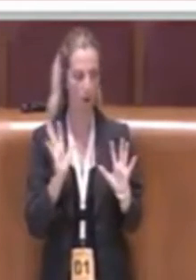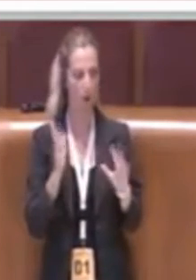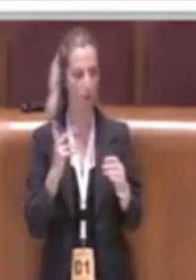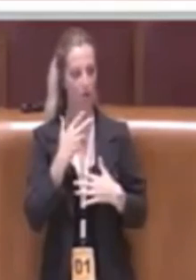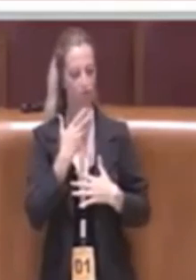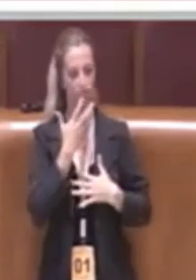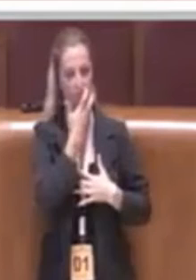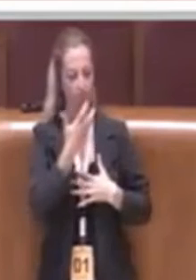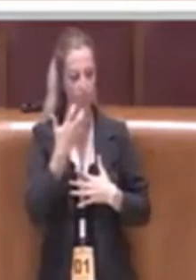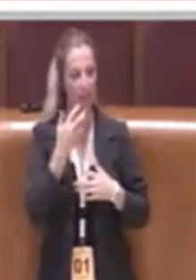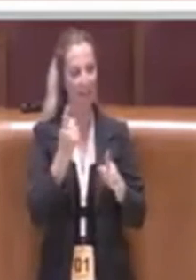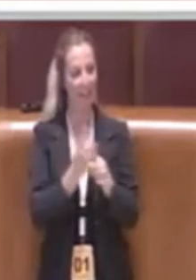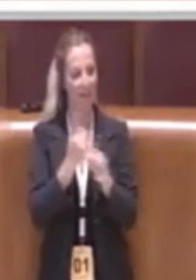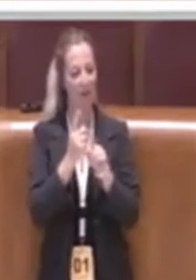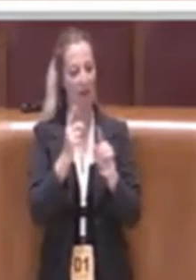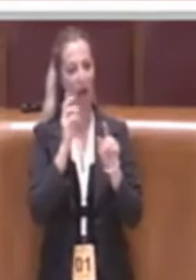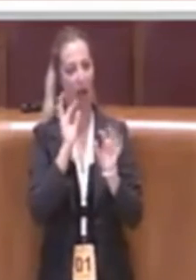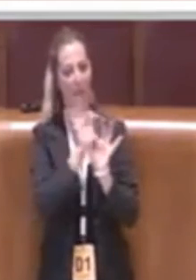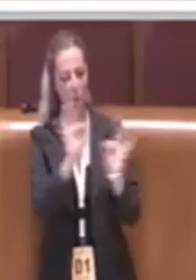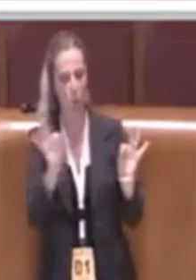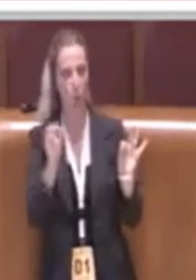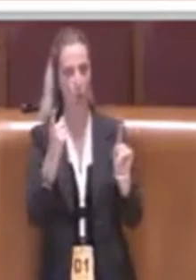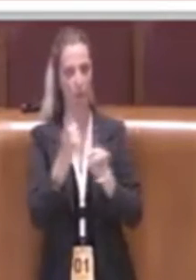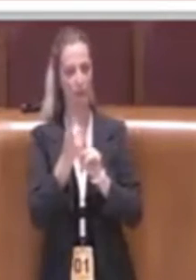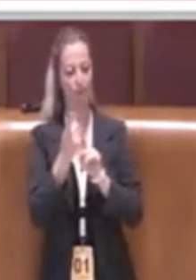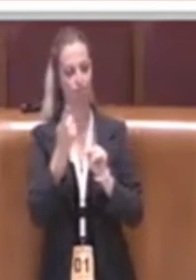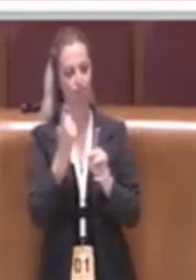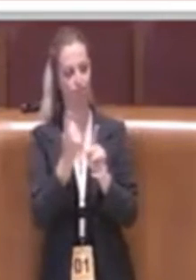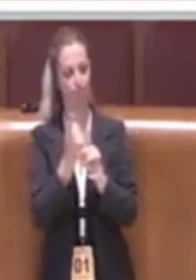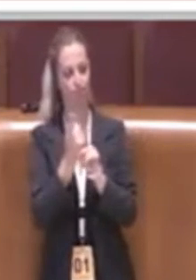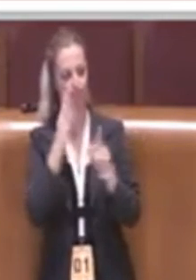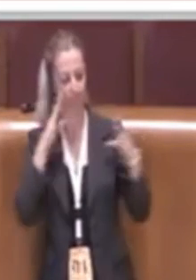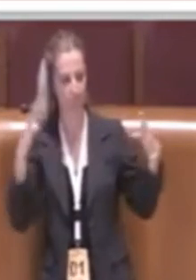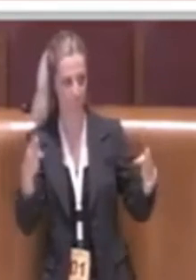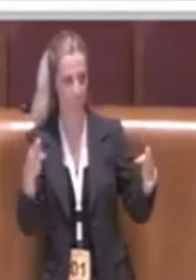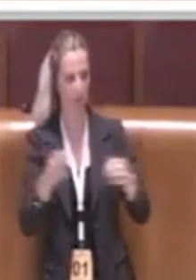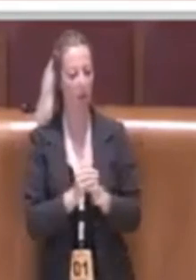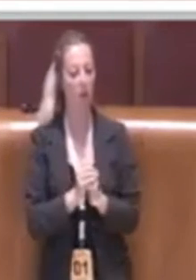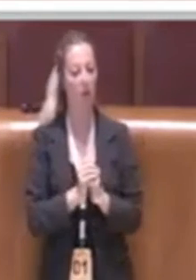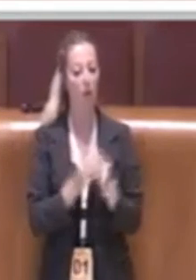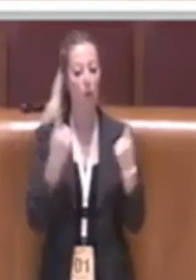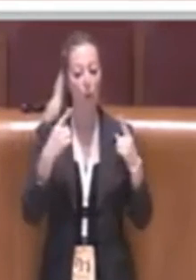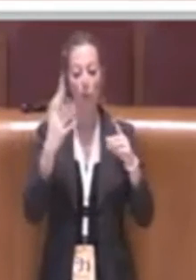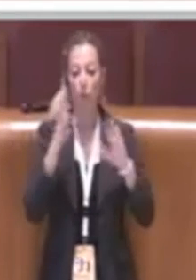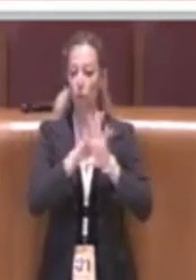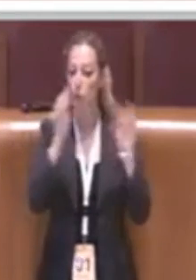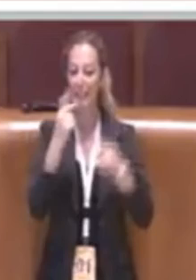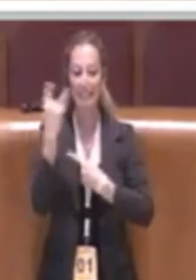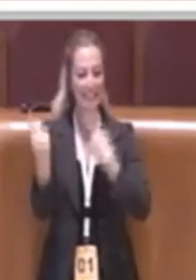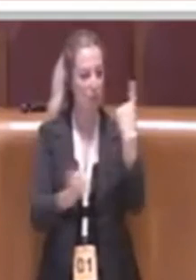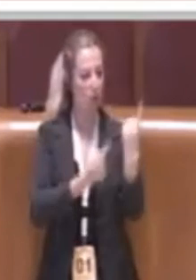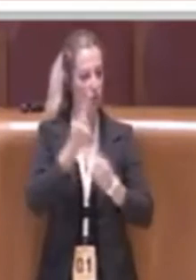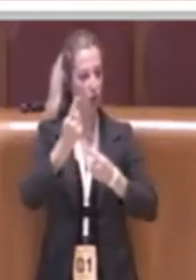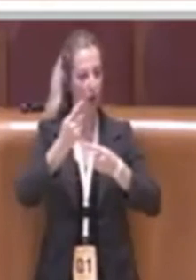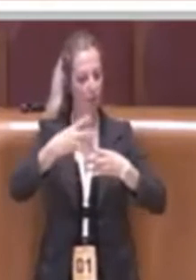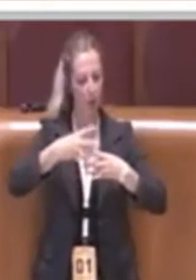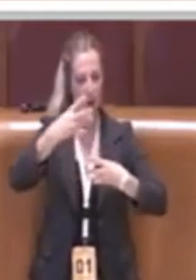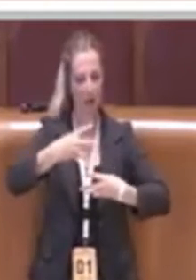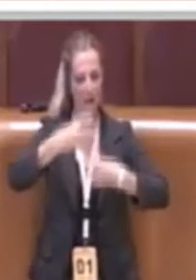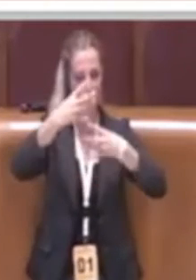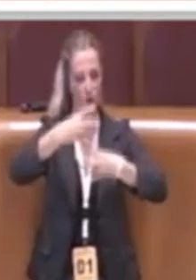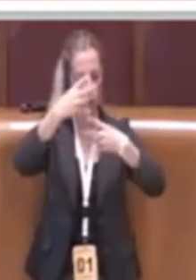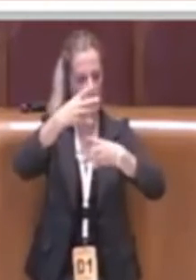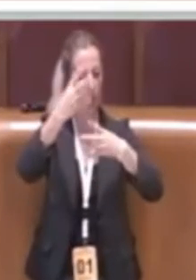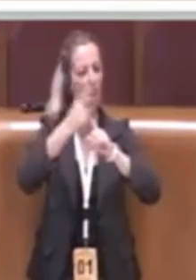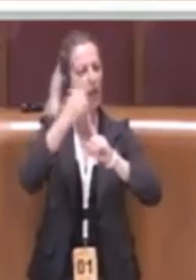pare che tutta la questione delle progressioni verticali poi eh siano concentrate sul